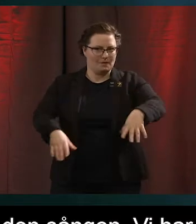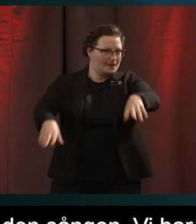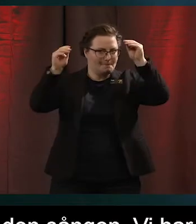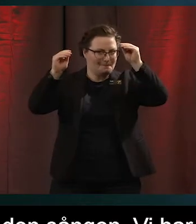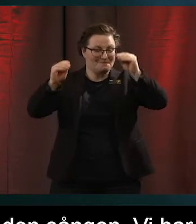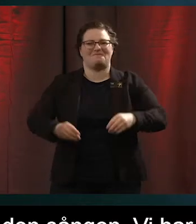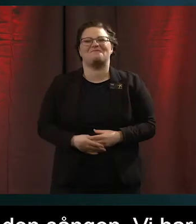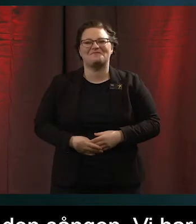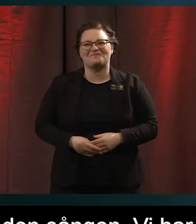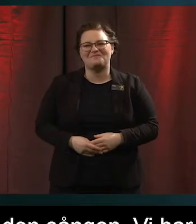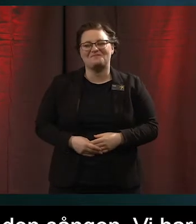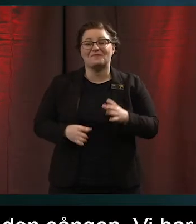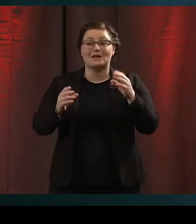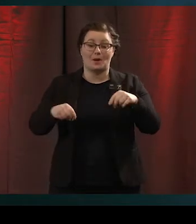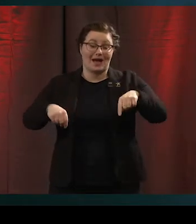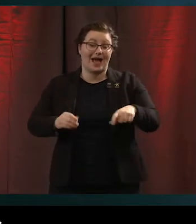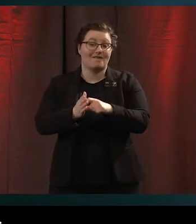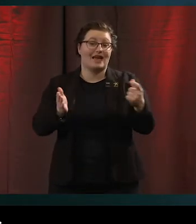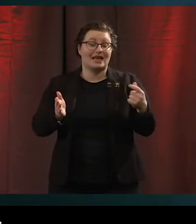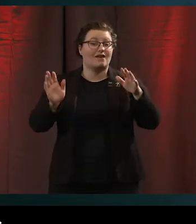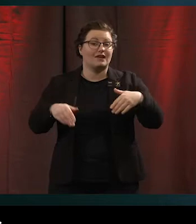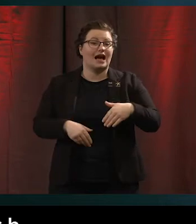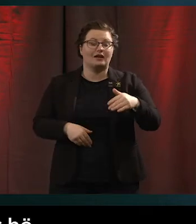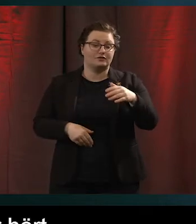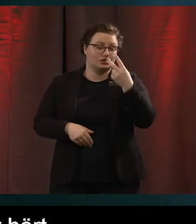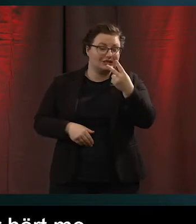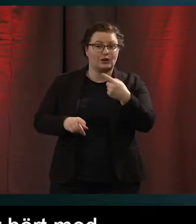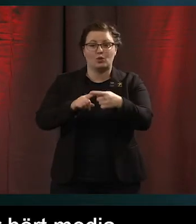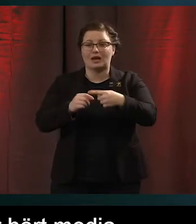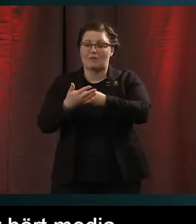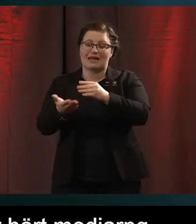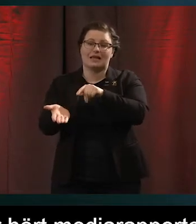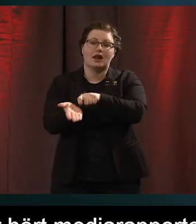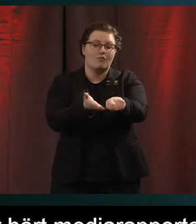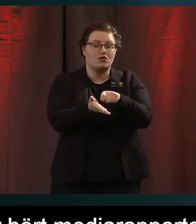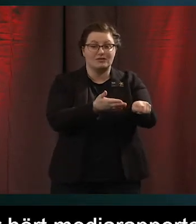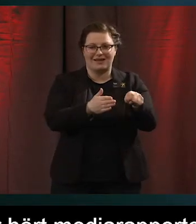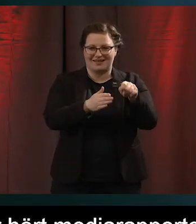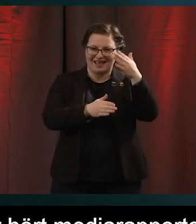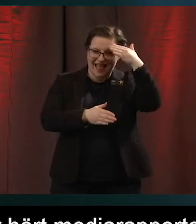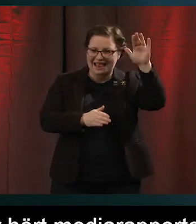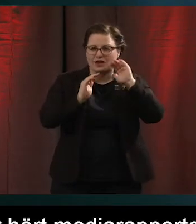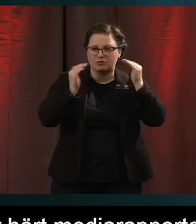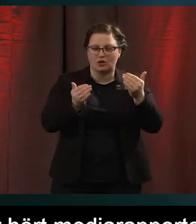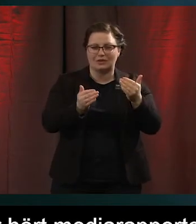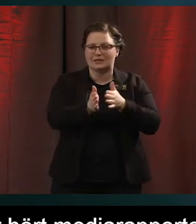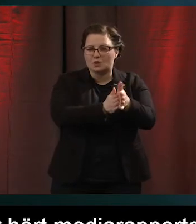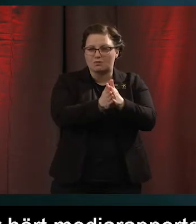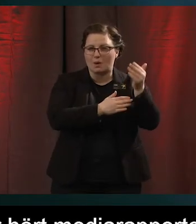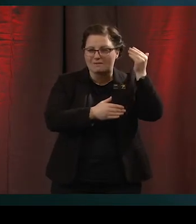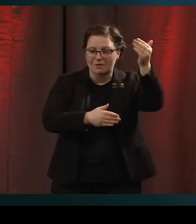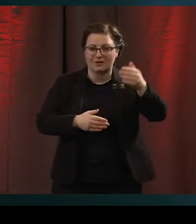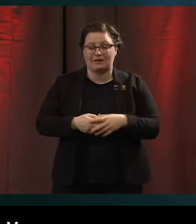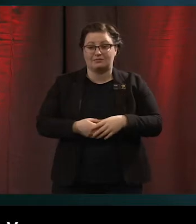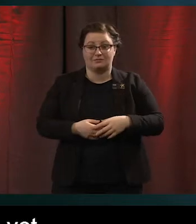Vi har denna vecka återhört medierapportering om äldreomsorgens framtida utmaningar som vi alla vet så